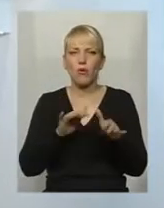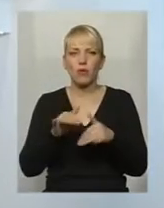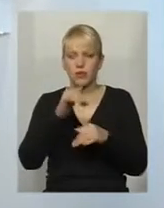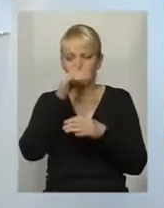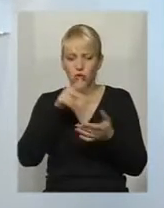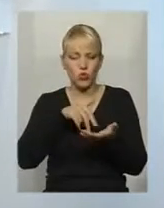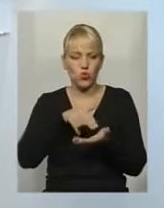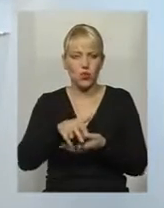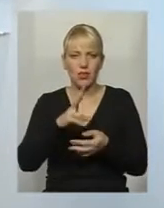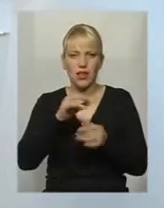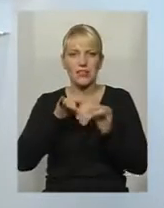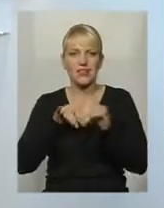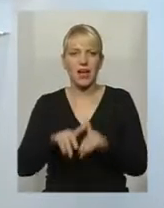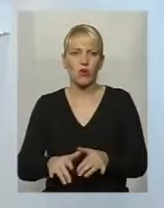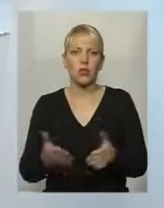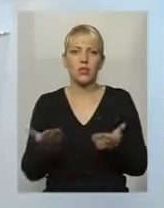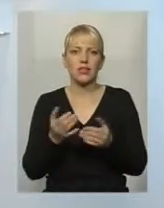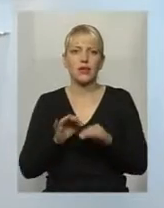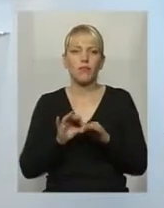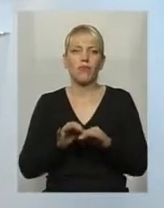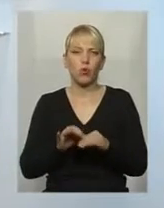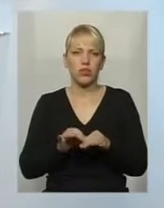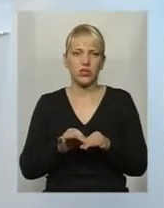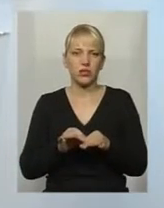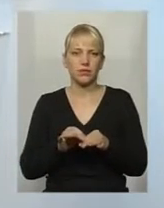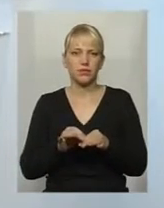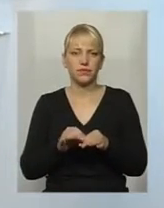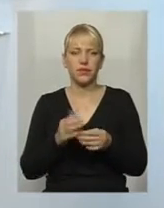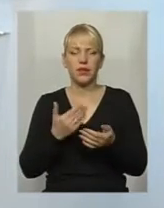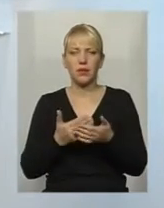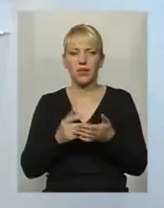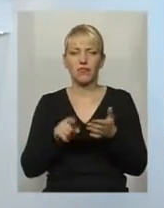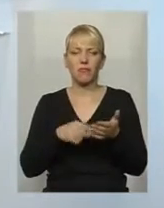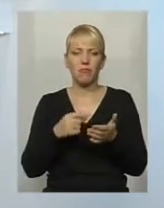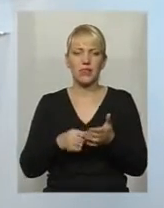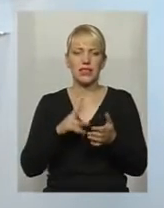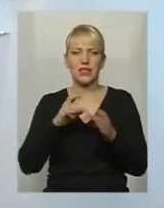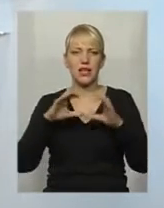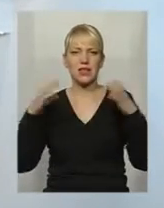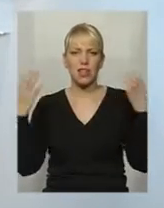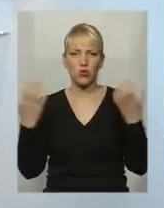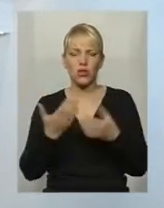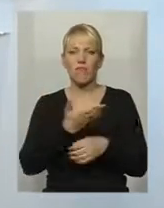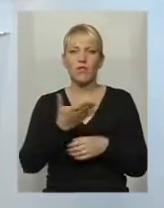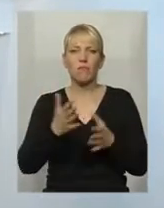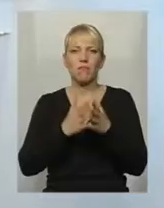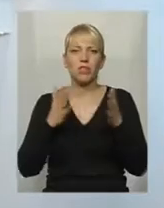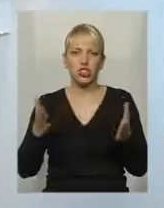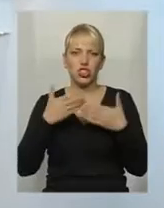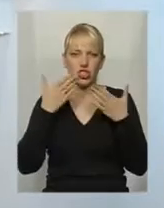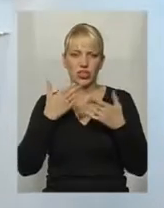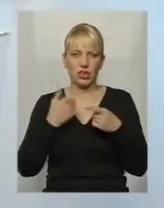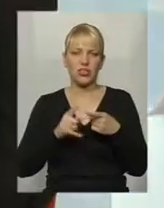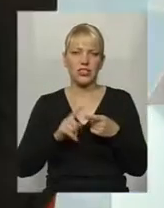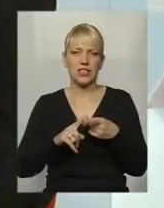на заходи, які проводяться десь в місті, на стадіонах і так далі. Вони більше читають. Це дуже, до